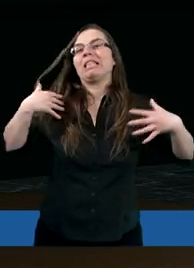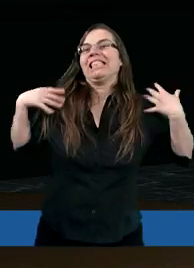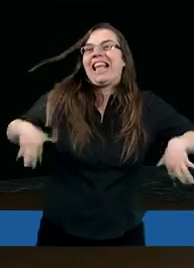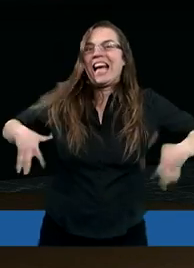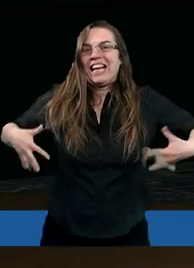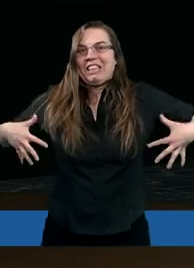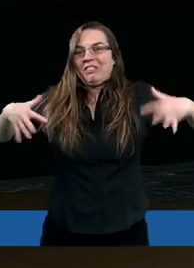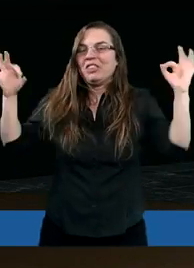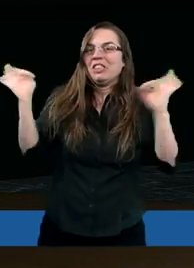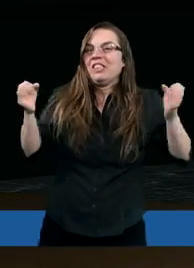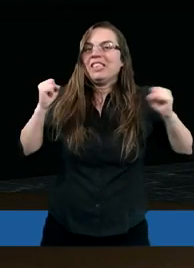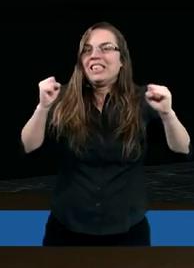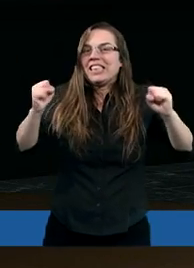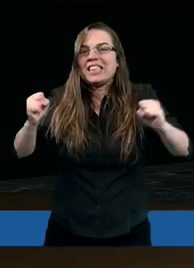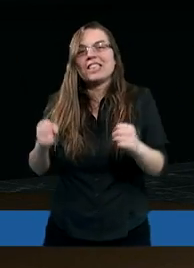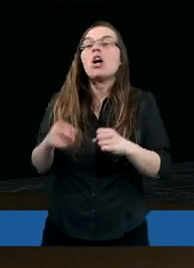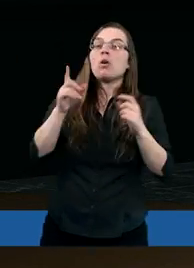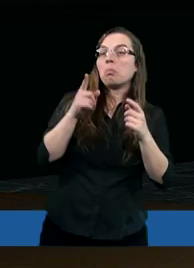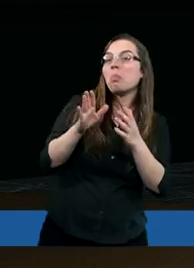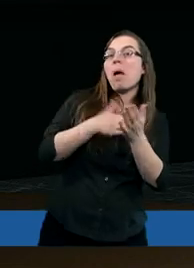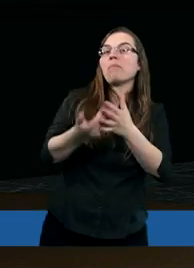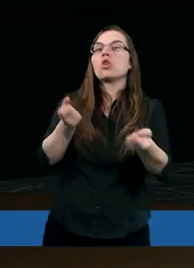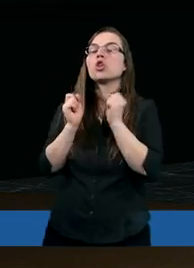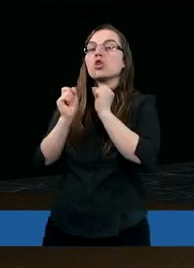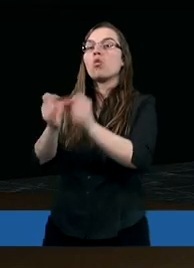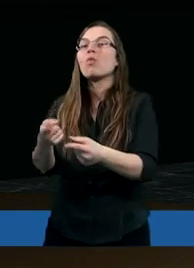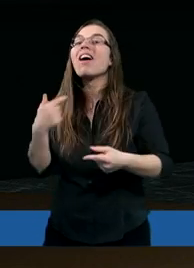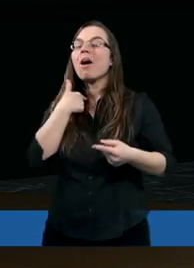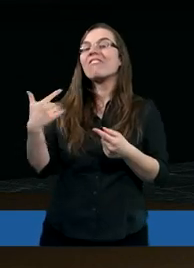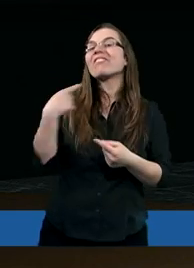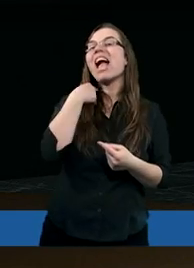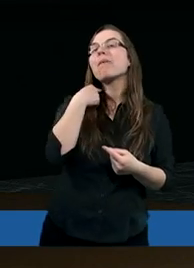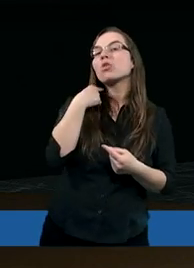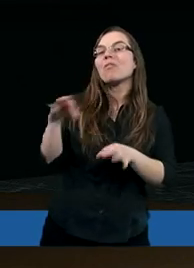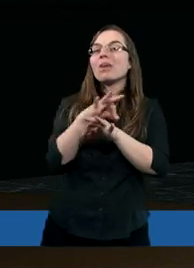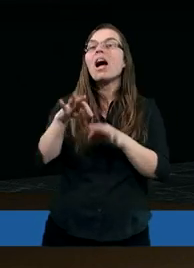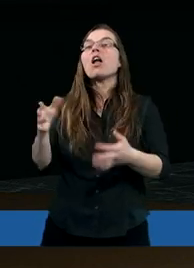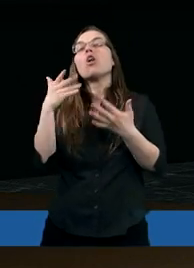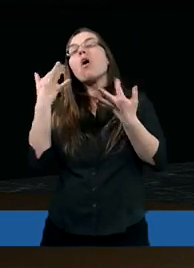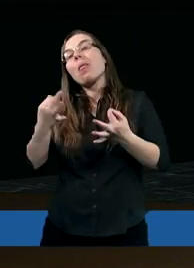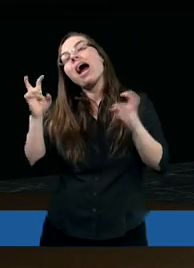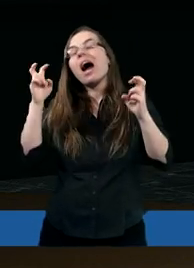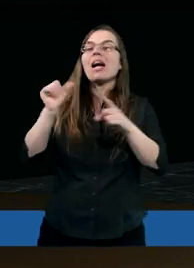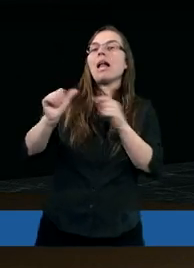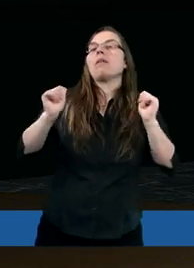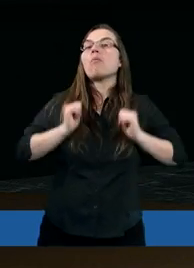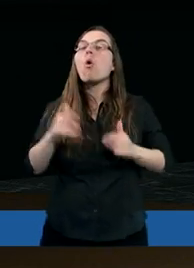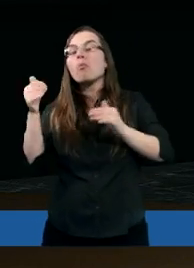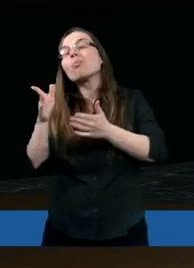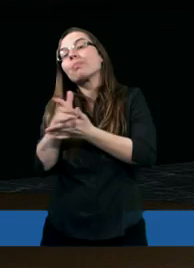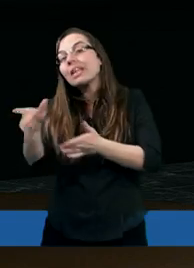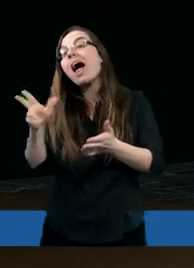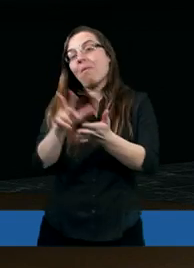Może to i przyczyna nawet tego, że rzuciłem wieprzowinę. Bo tak z tego wynika jestem spokojniejszy. Spokojniejszy, no ale mimo wszystko,